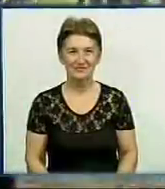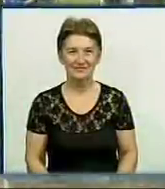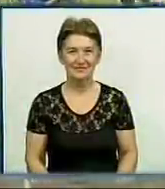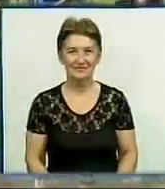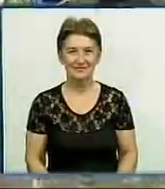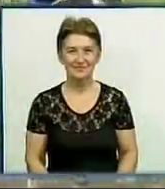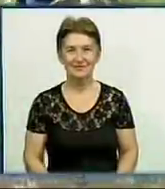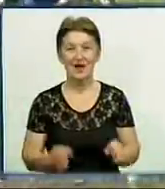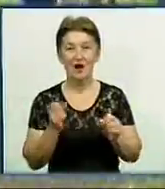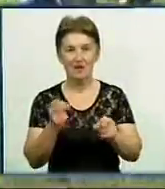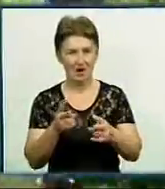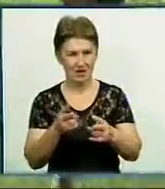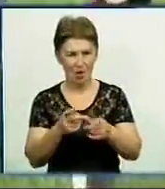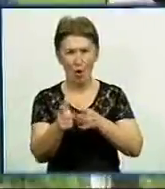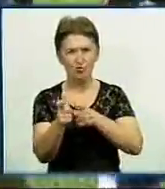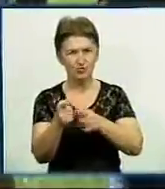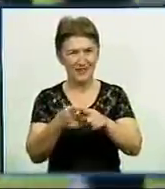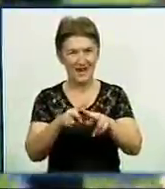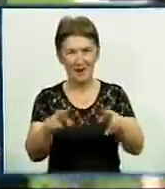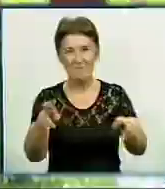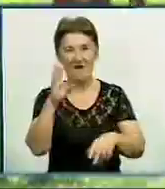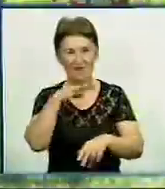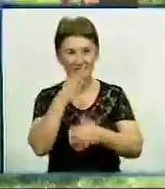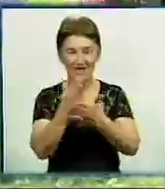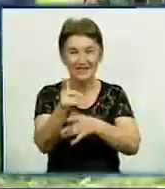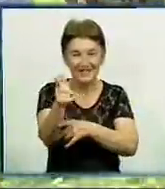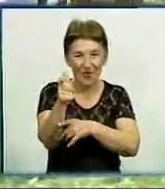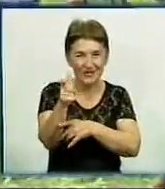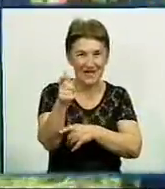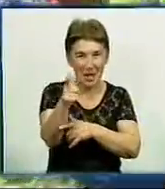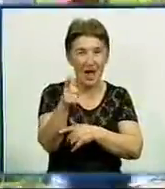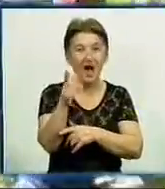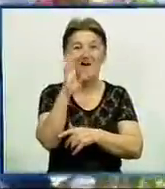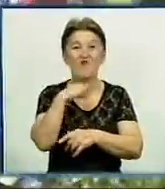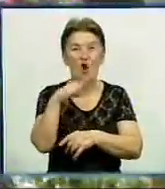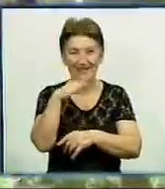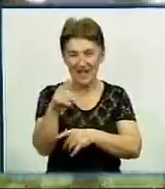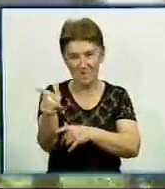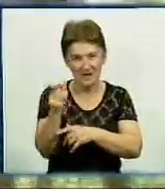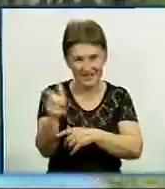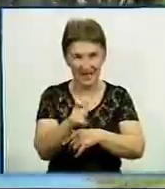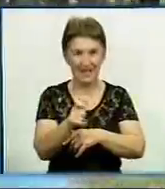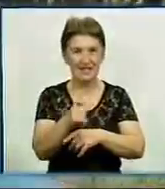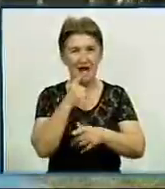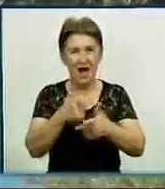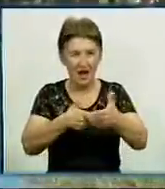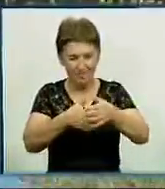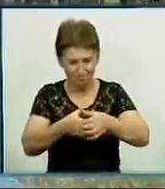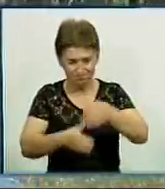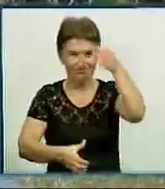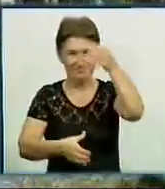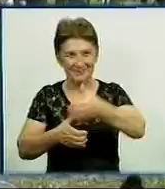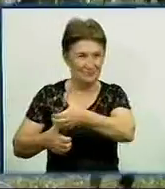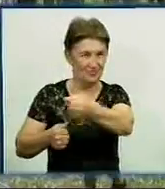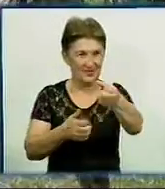У якості зброї у хід йде все – від водних пістолетів до пляшок та вітер. Головна ціль – облити якомога більшу кількість людей та отримати